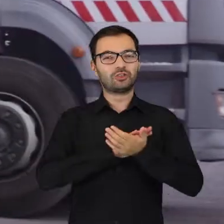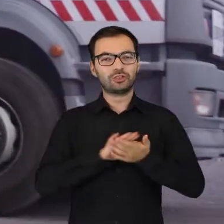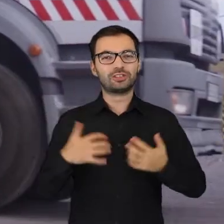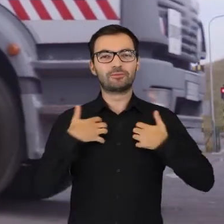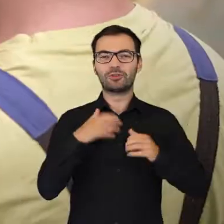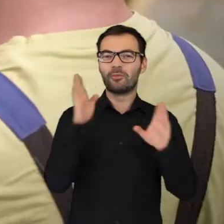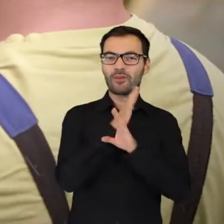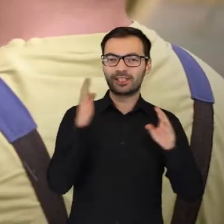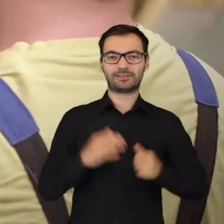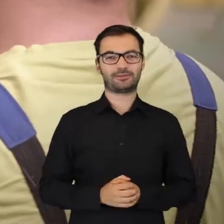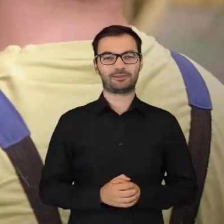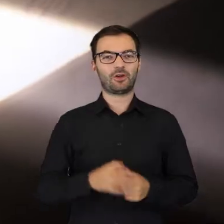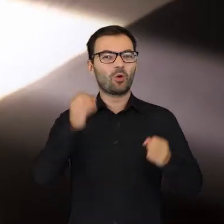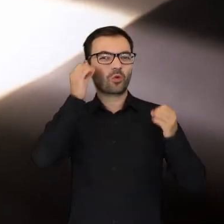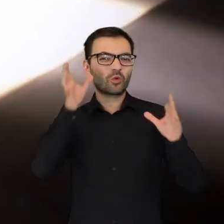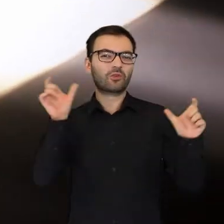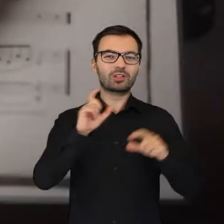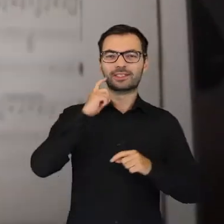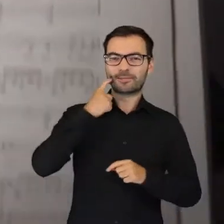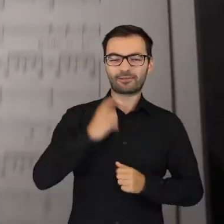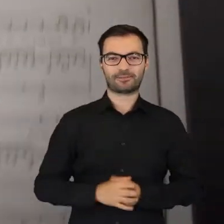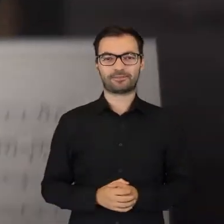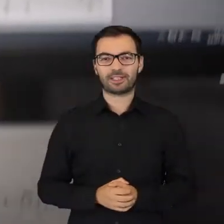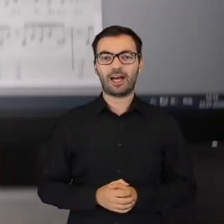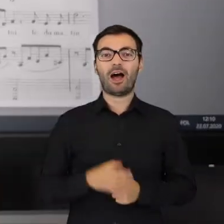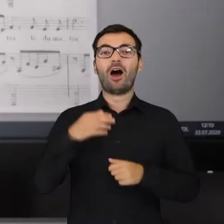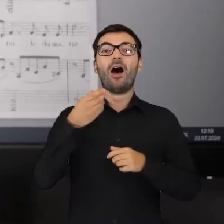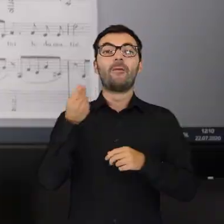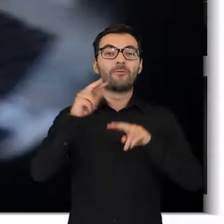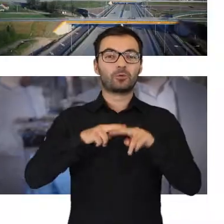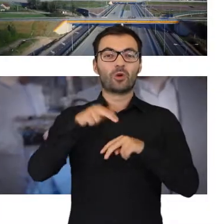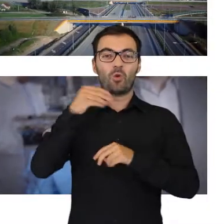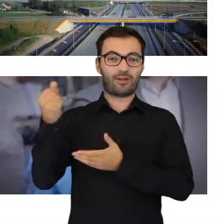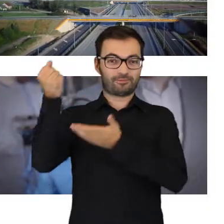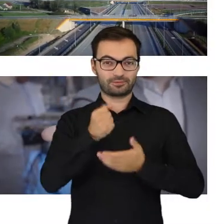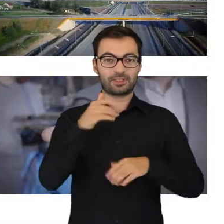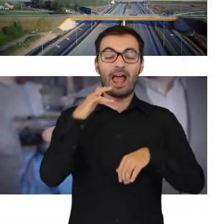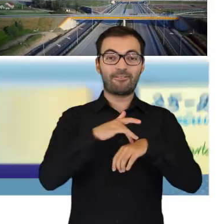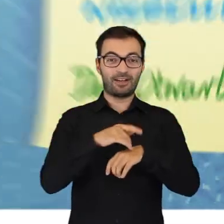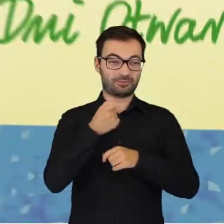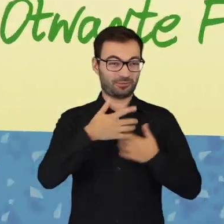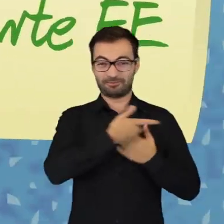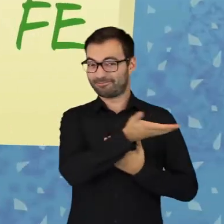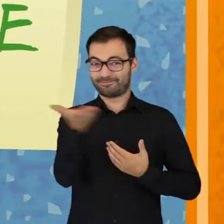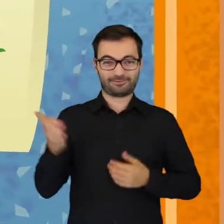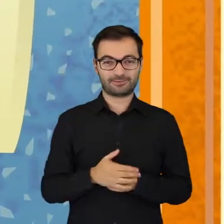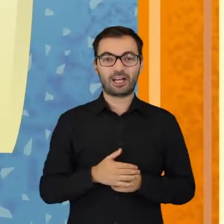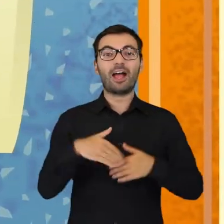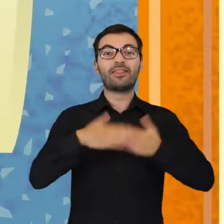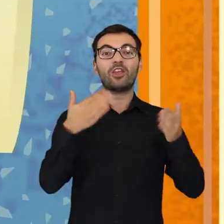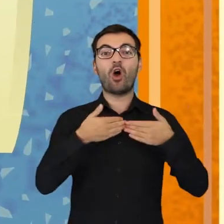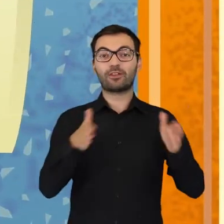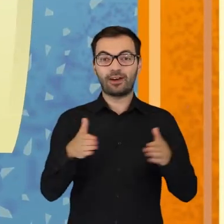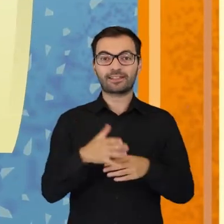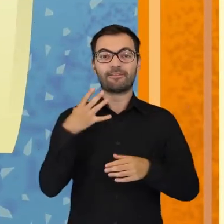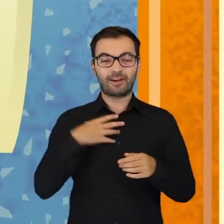czystego środowiska, kultury i rozrywki. Efekty unijnych dotacji są bliżej niż myślisz. Na Dni Otwarte